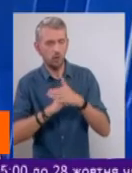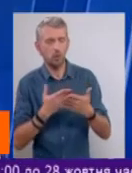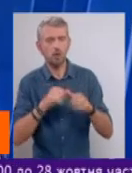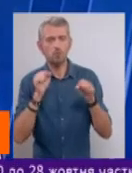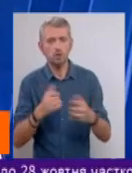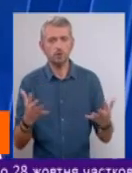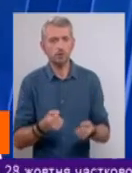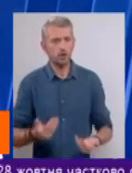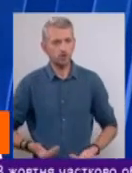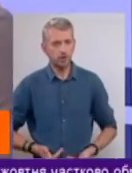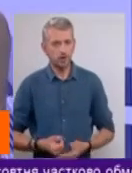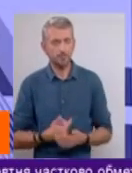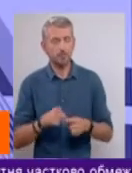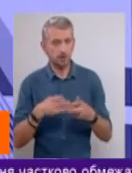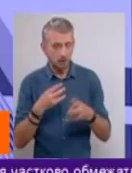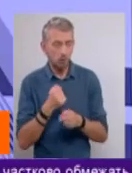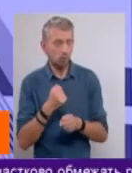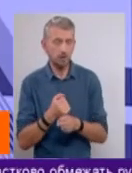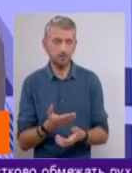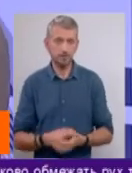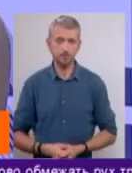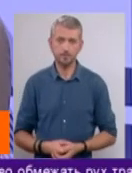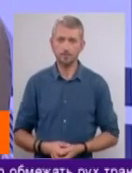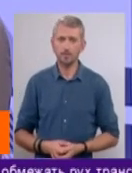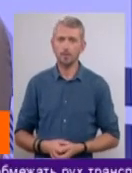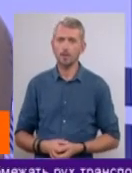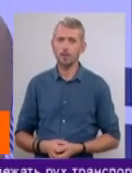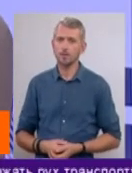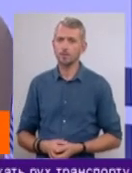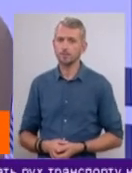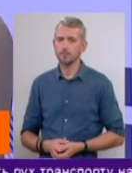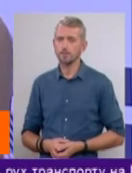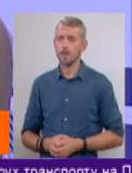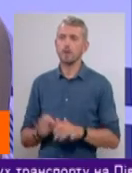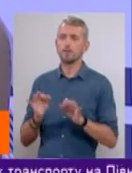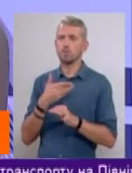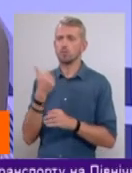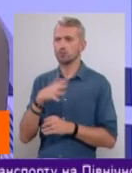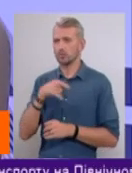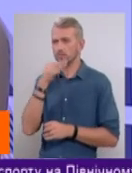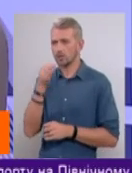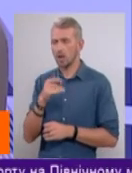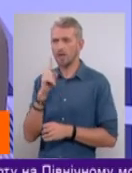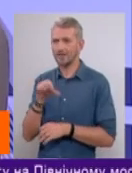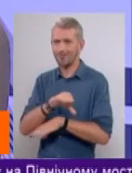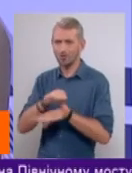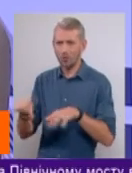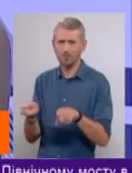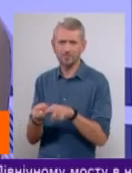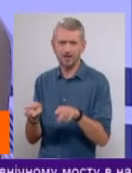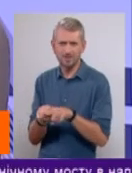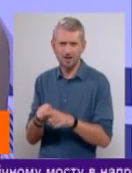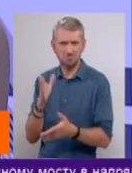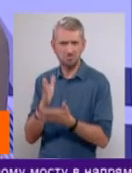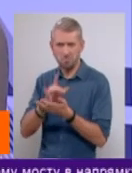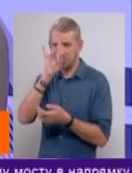може врятувати життя. Це треба робити. Ну і, зазвичайно, ми вже згадували про те, що за кордоном так само такі флешмоби